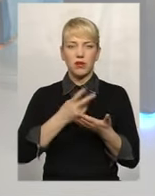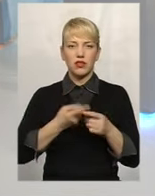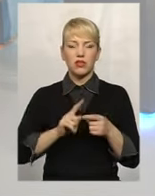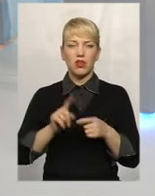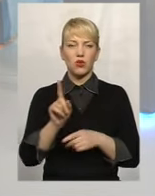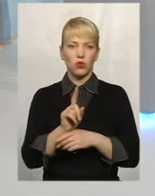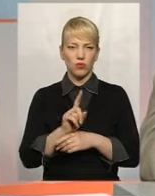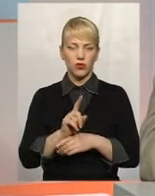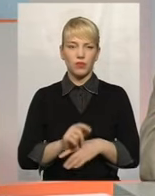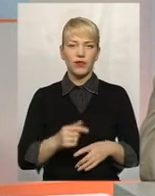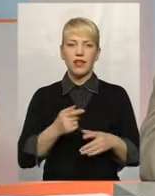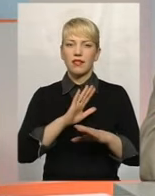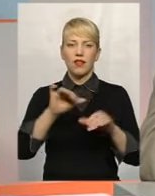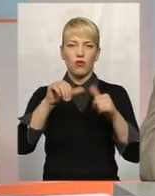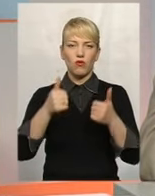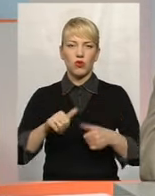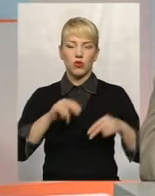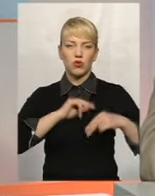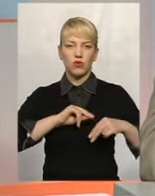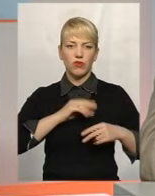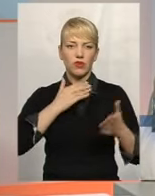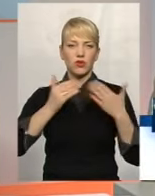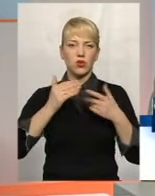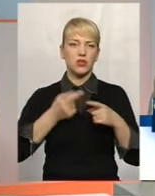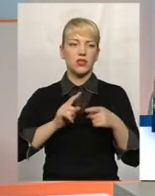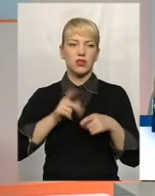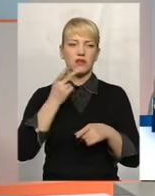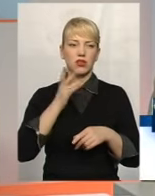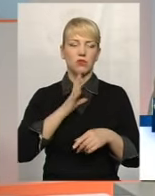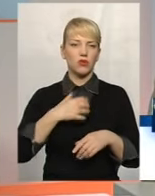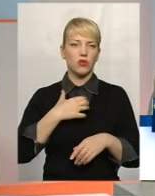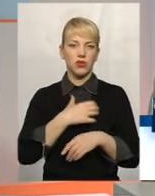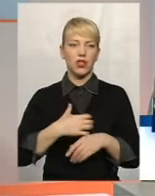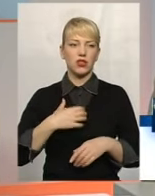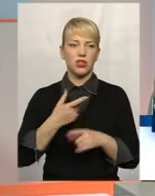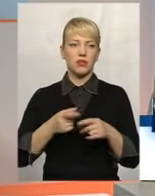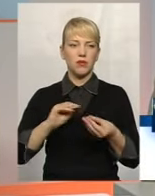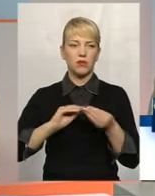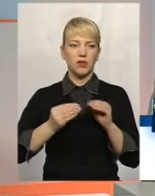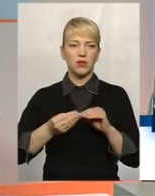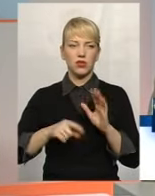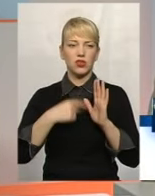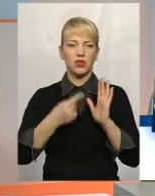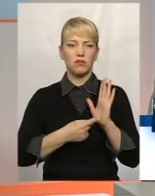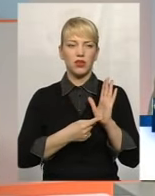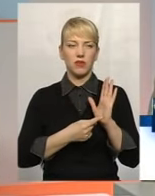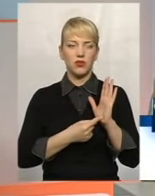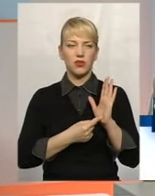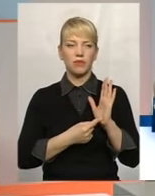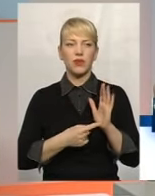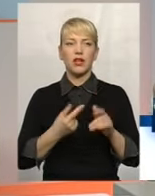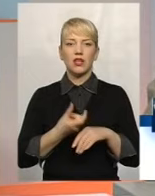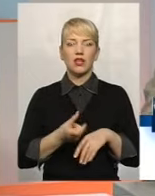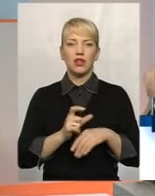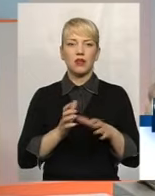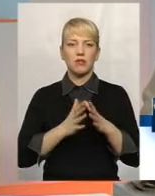неоформлення трудових відносин. Це завжди було на часі, завжди це було проблематичним питанням. І найбільша